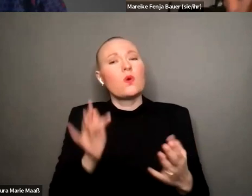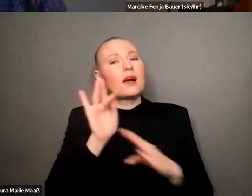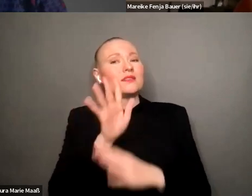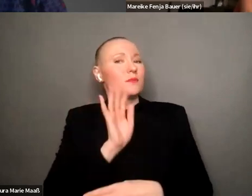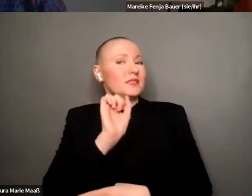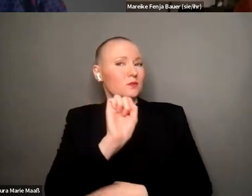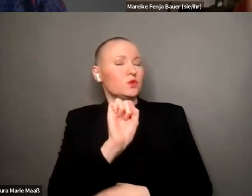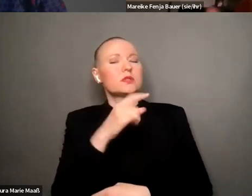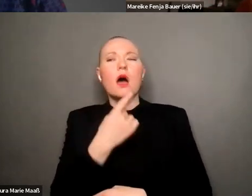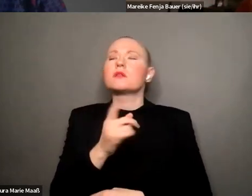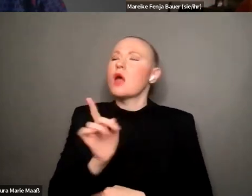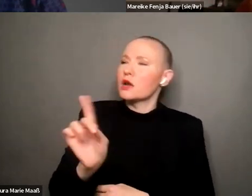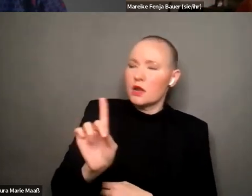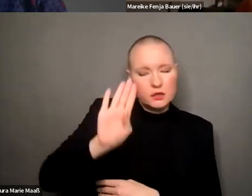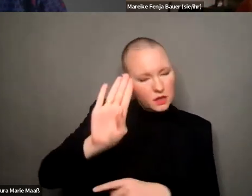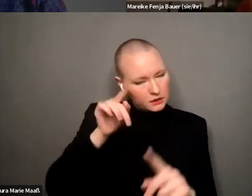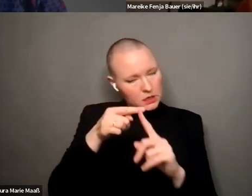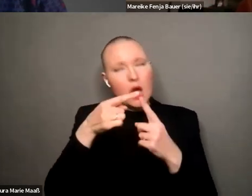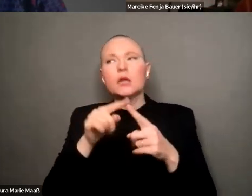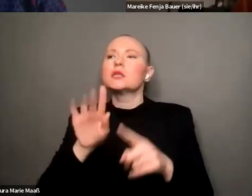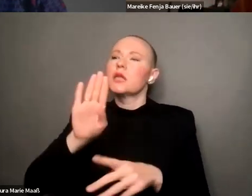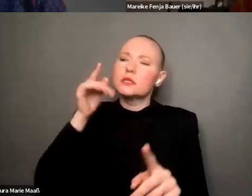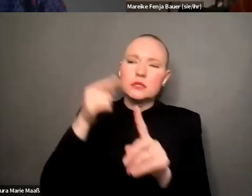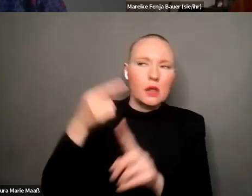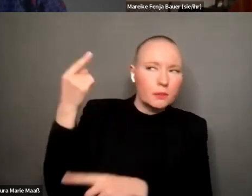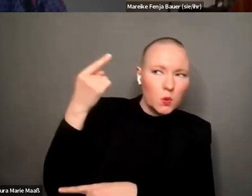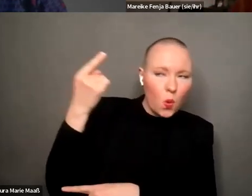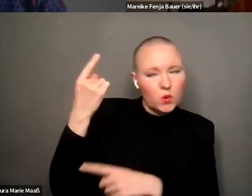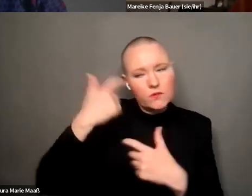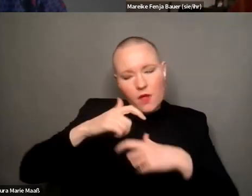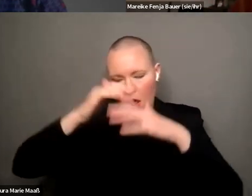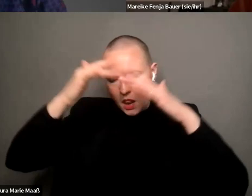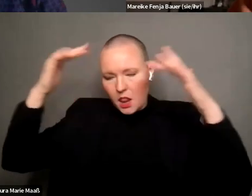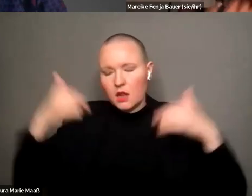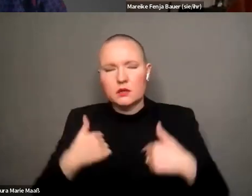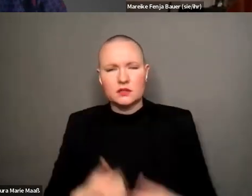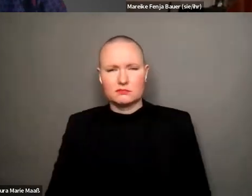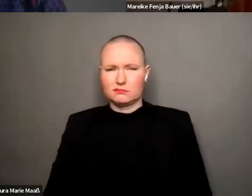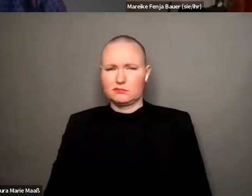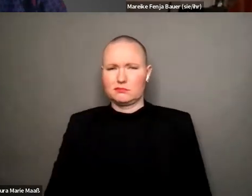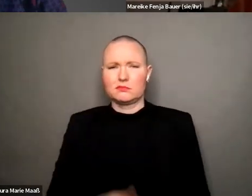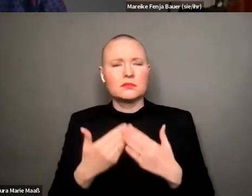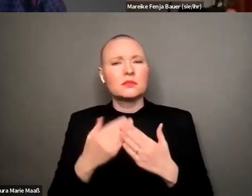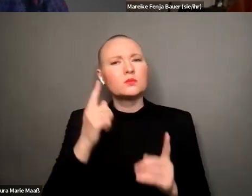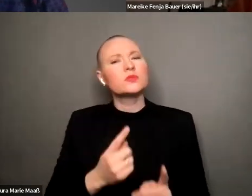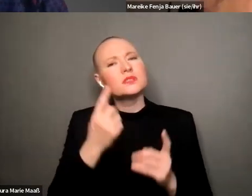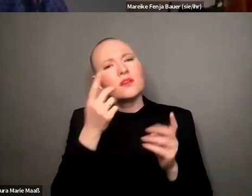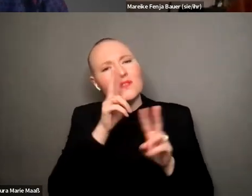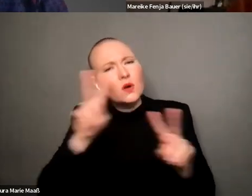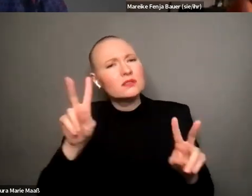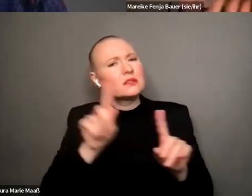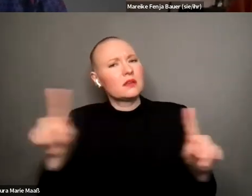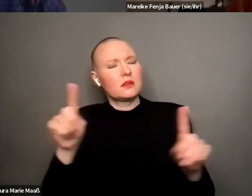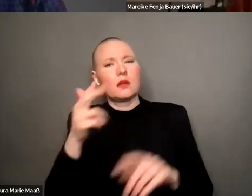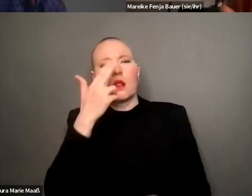stattdessen eben dieses bedrohungsszenario aufgemacht und ich glaube man muss ein bisschen aufpassen da nicht in diese falle zu tappen und zu sagen ja